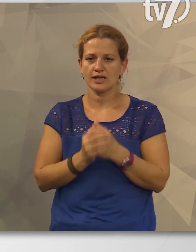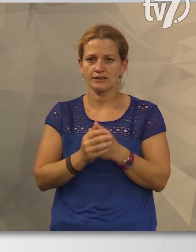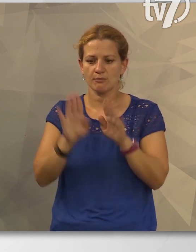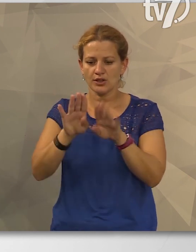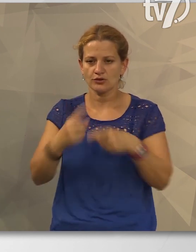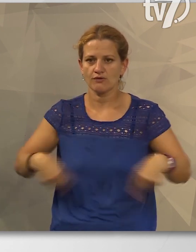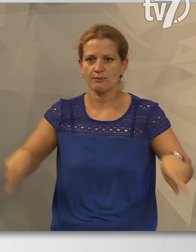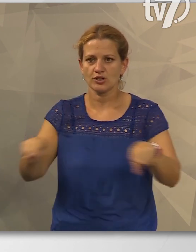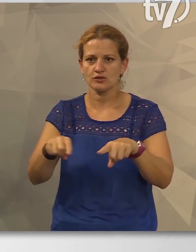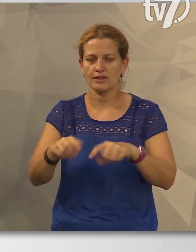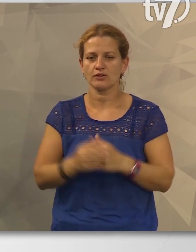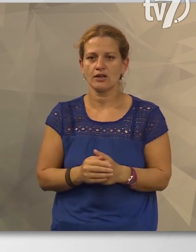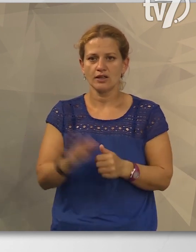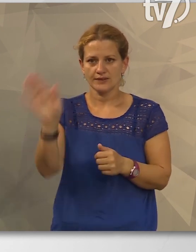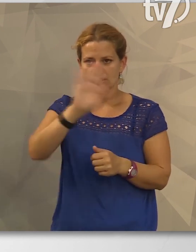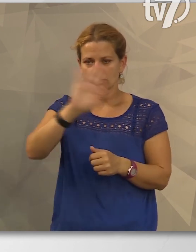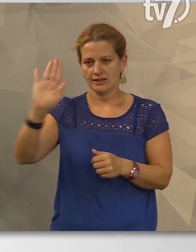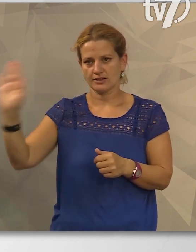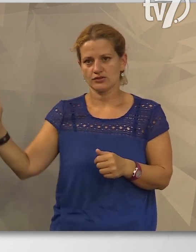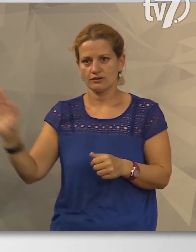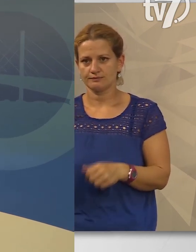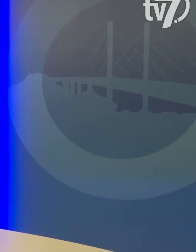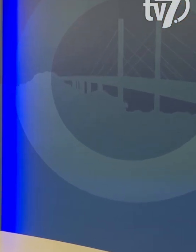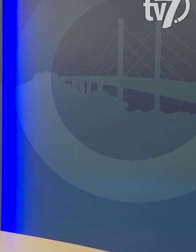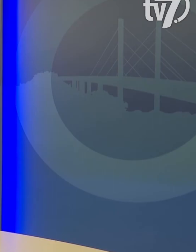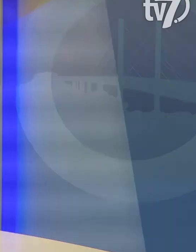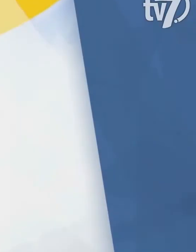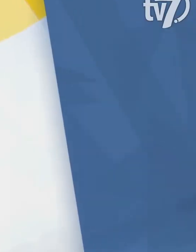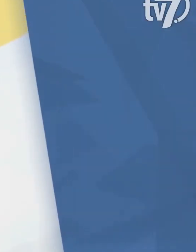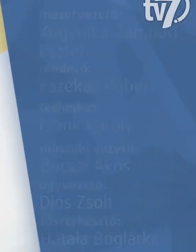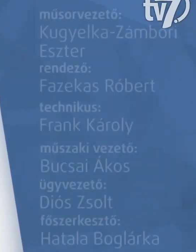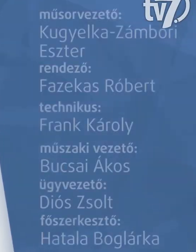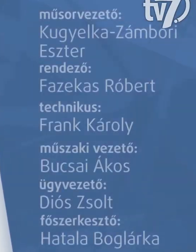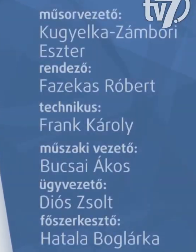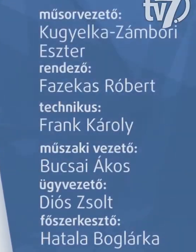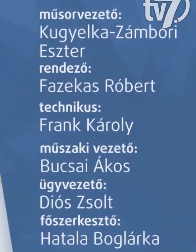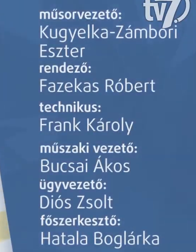maradjanak továbbra is velünk. Viszontlátásra! Köszönöm figyelmüket!